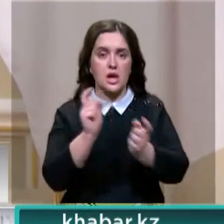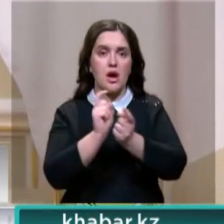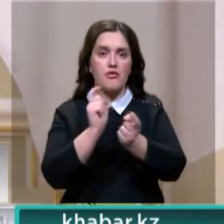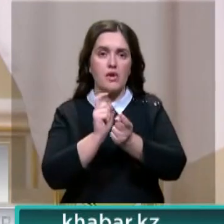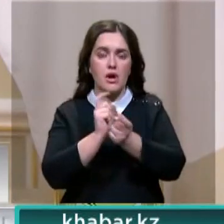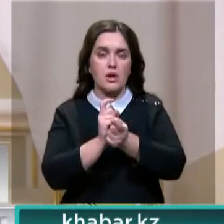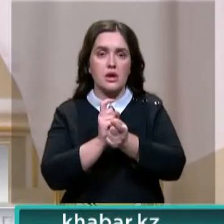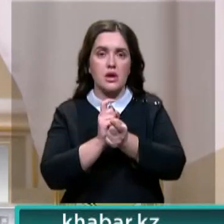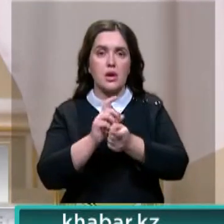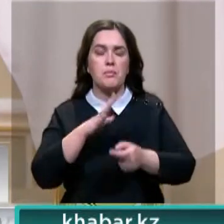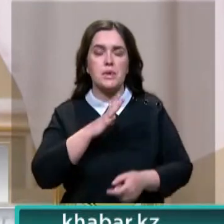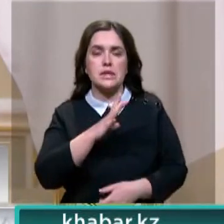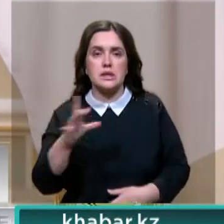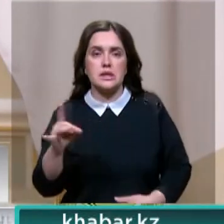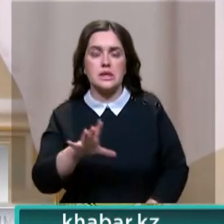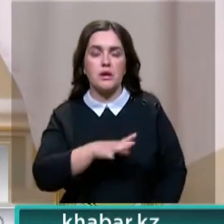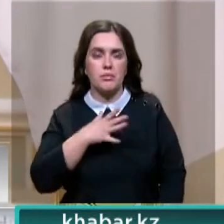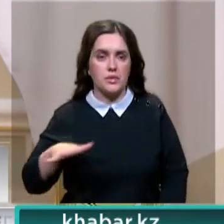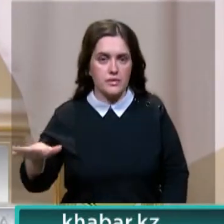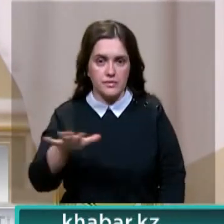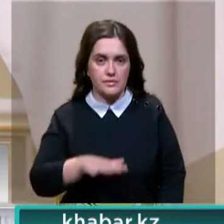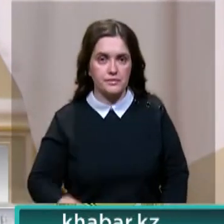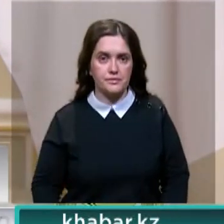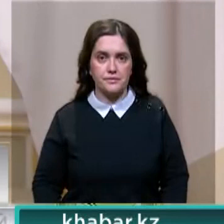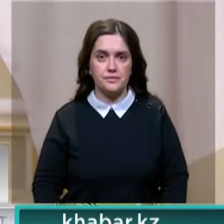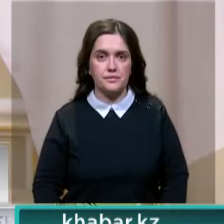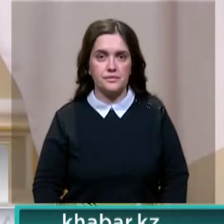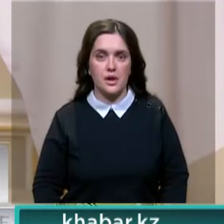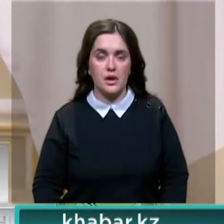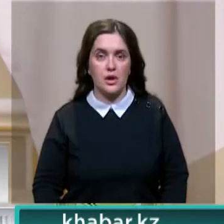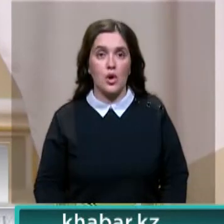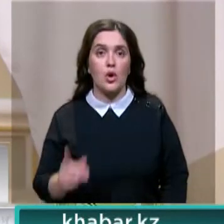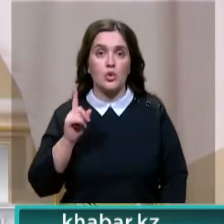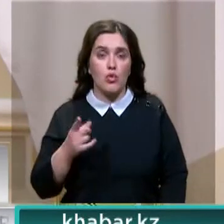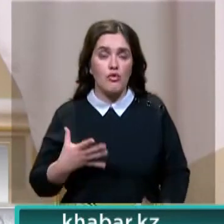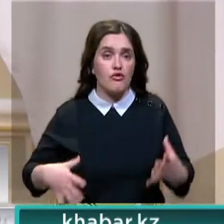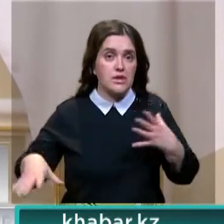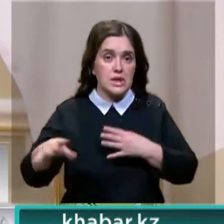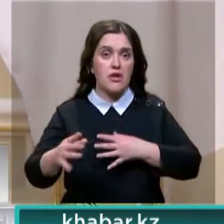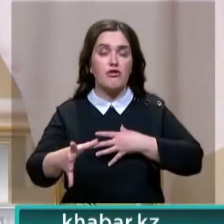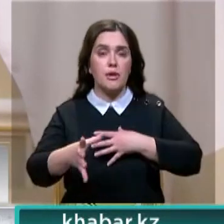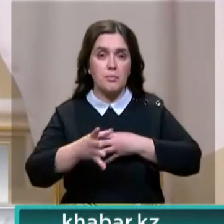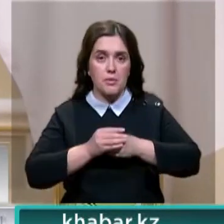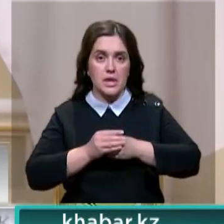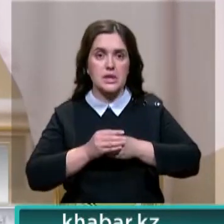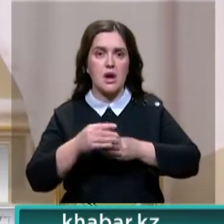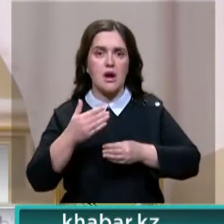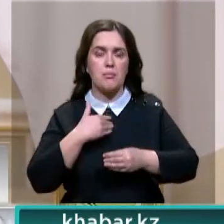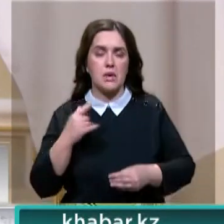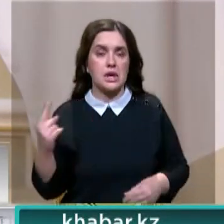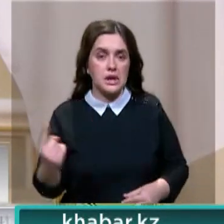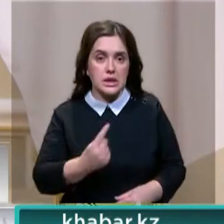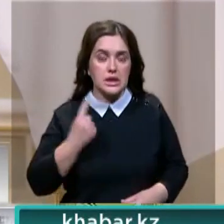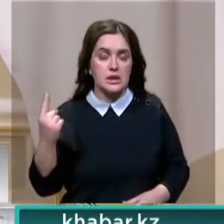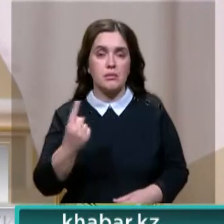полыхавших на просторах бывшего Советского Союза. Однако все вместе, будучи единым народом